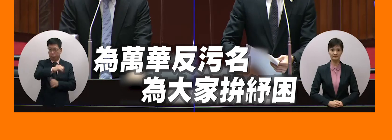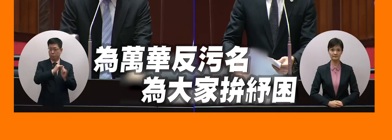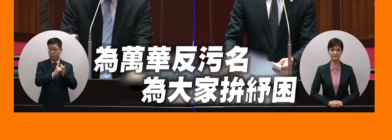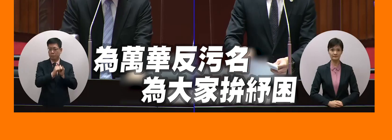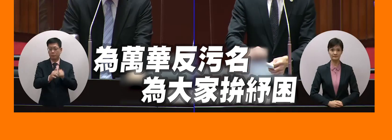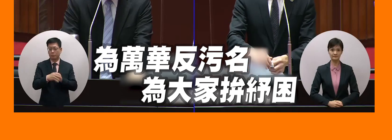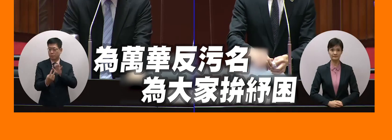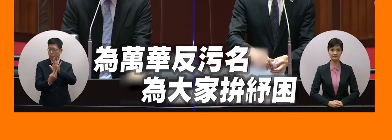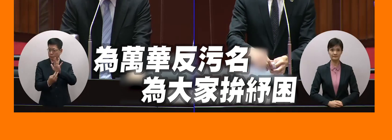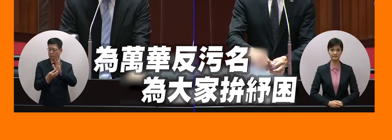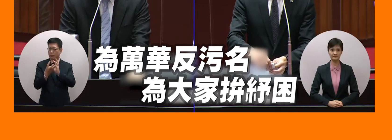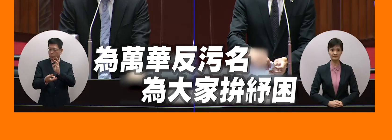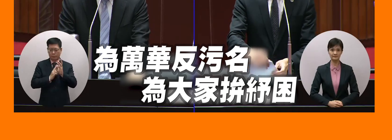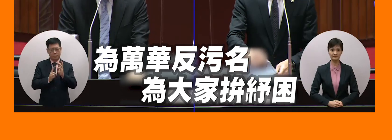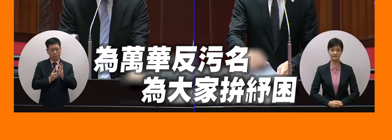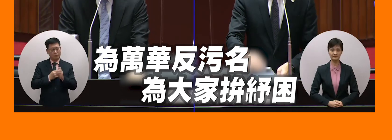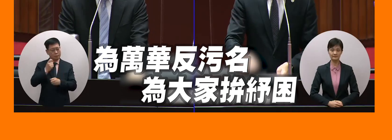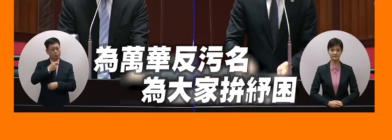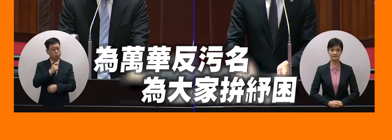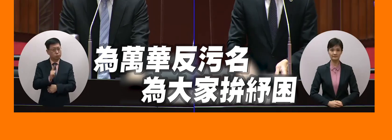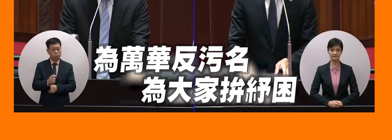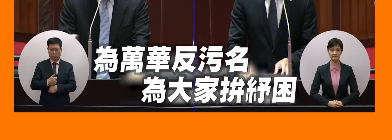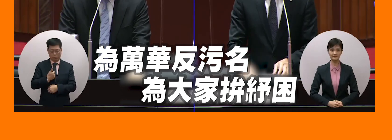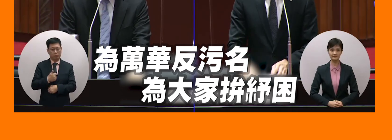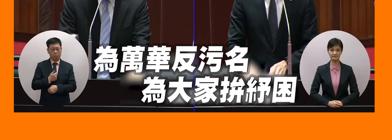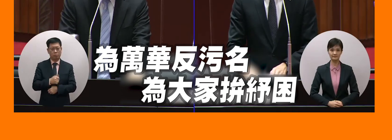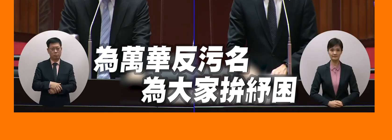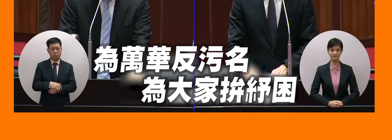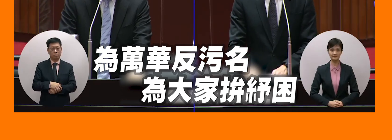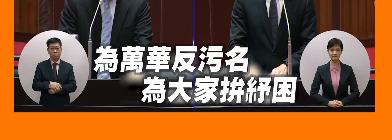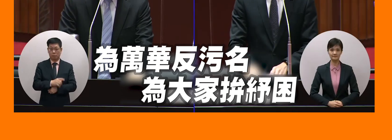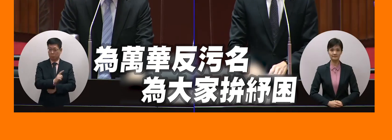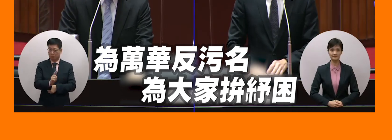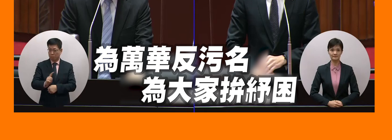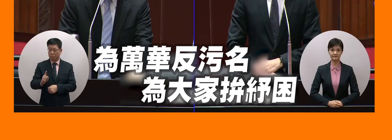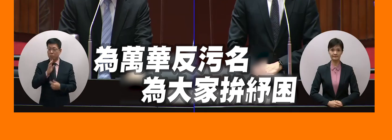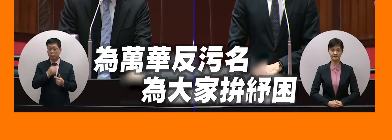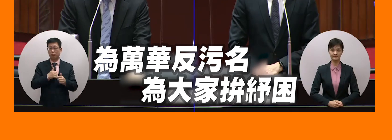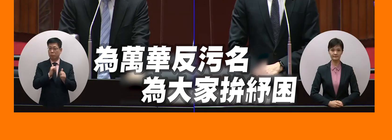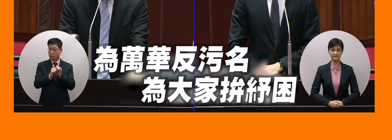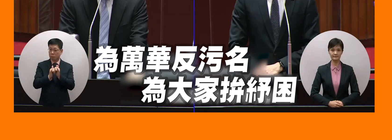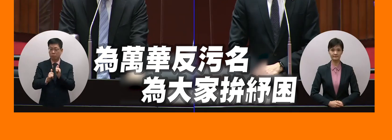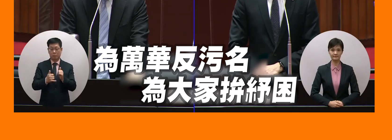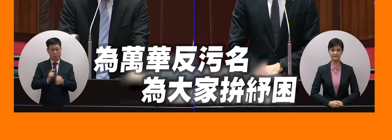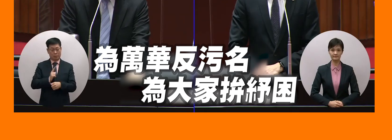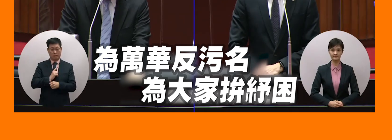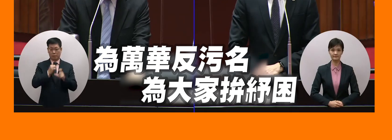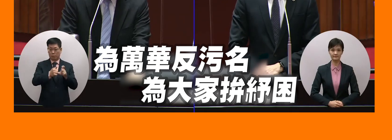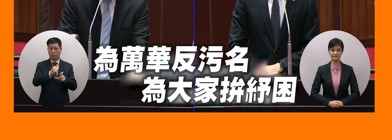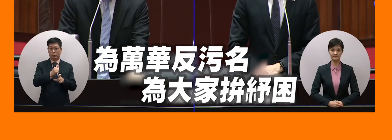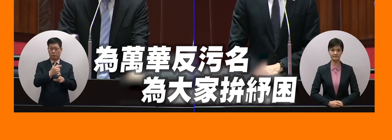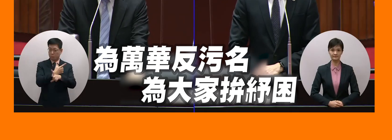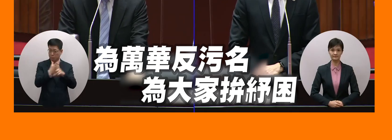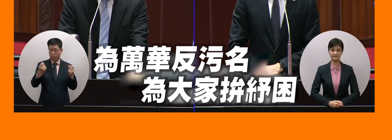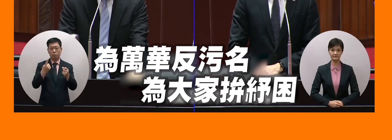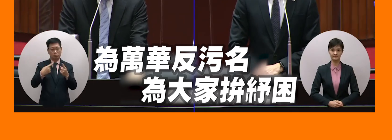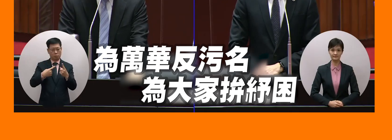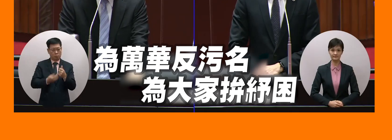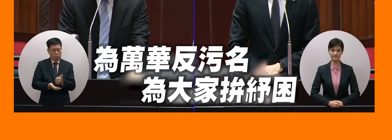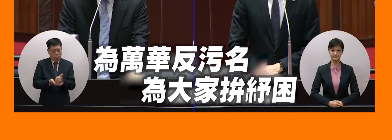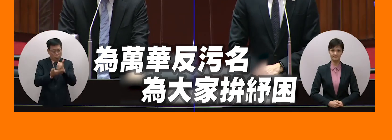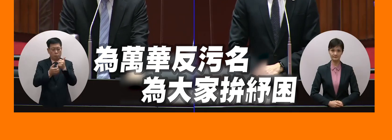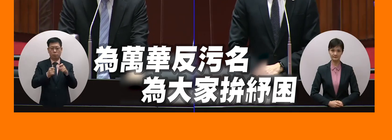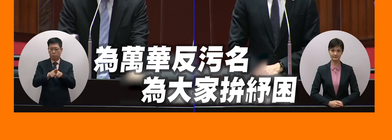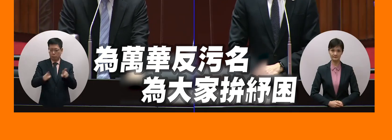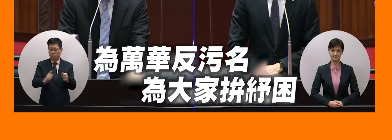眾來表示心願確實有贏人好我們的國民無關在對一區都要受到尊重